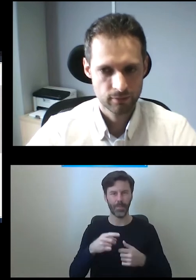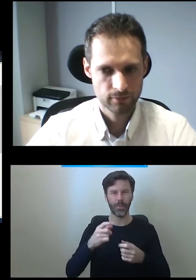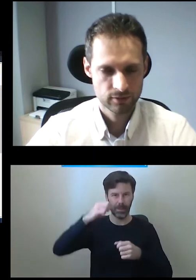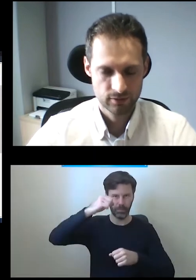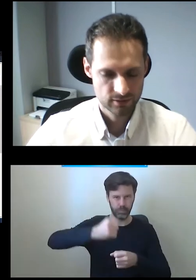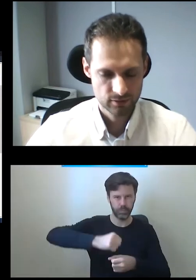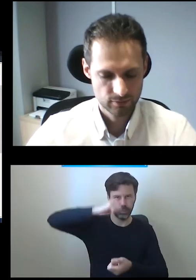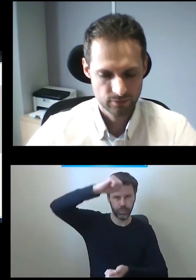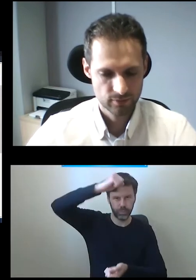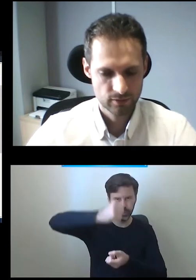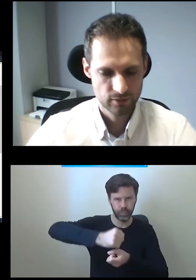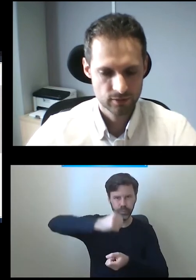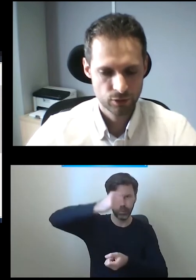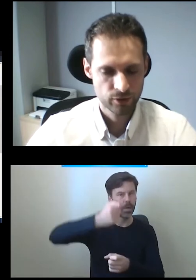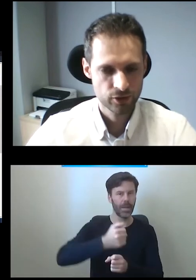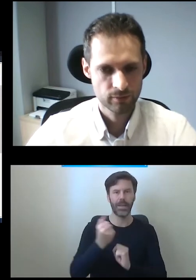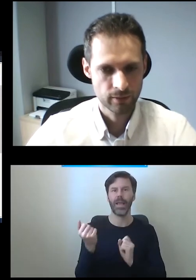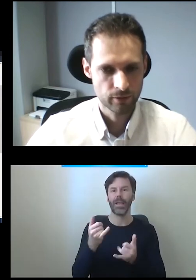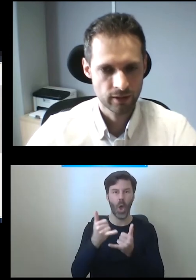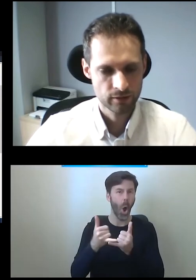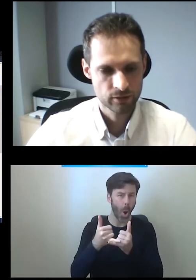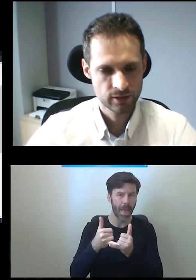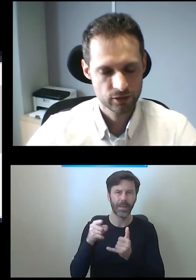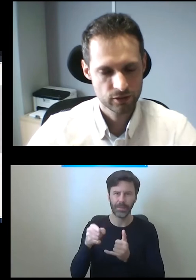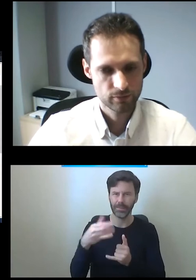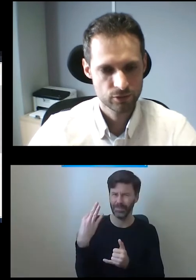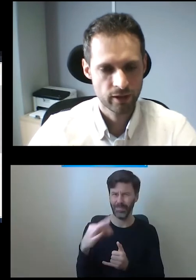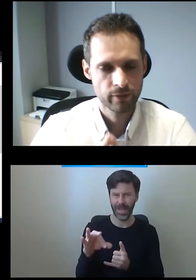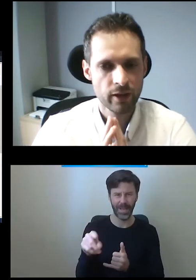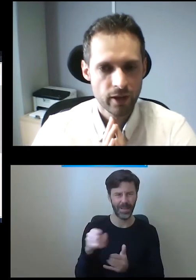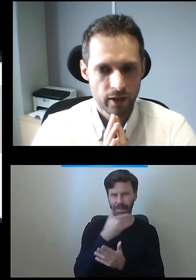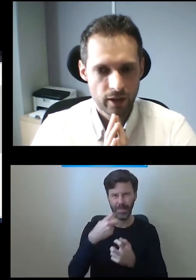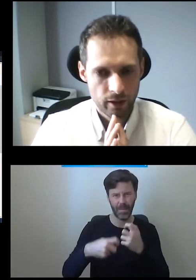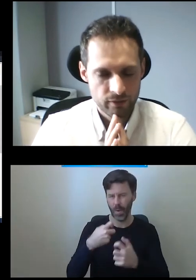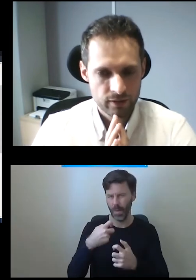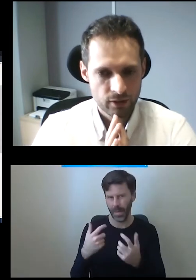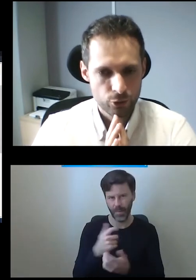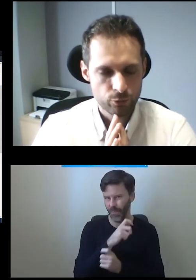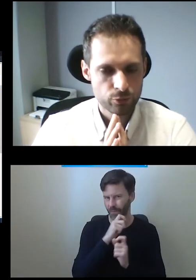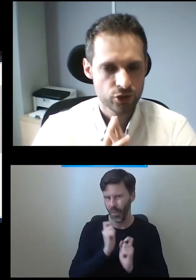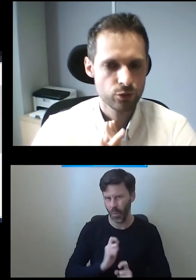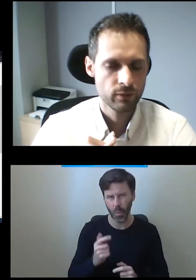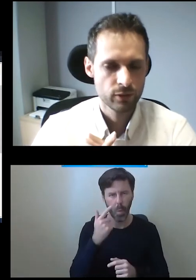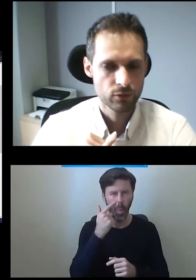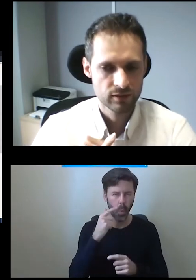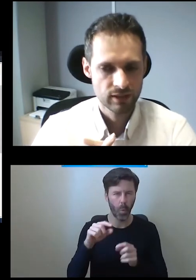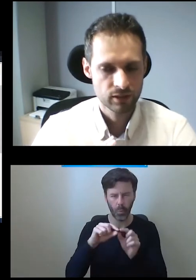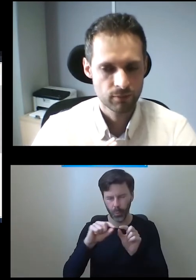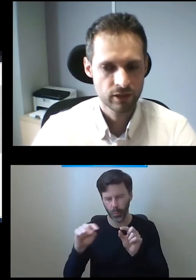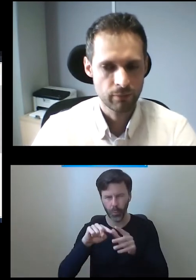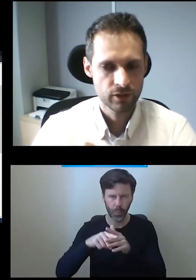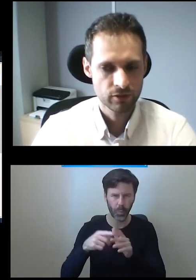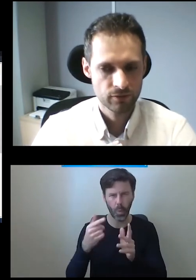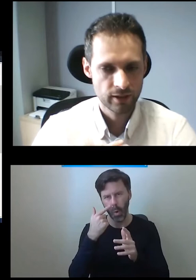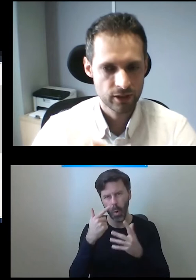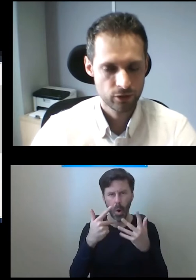z przemieszczeniem tam nad, szparami mniej więcej 8-10 mm, więc tamtej